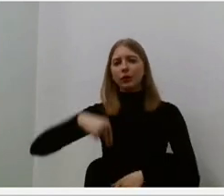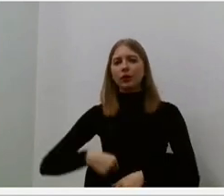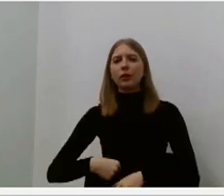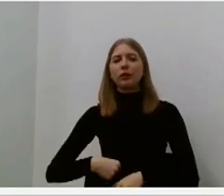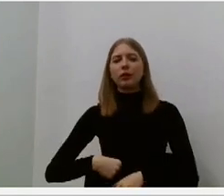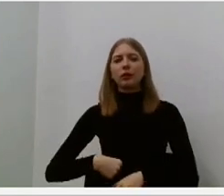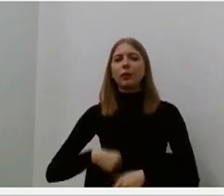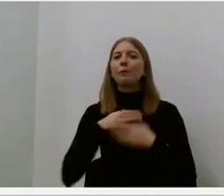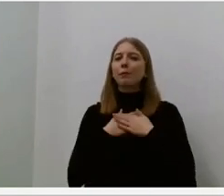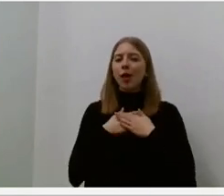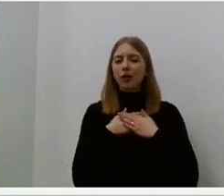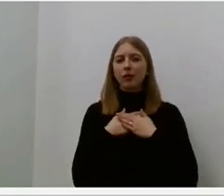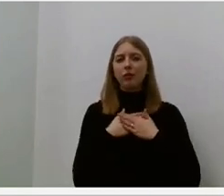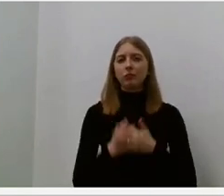motinai.